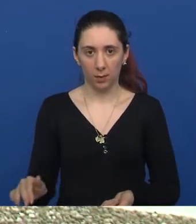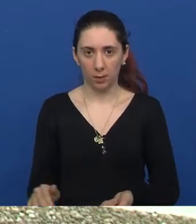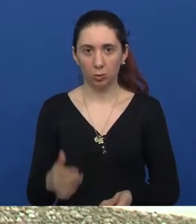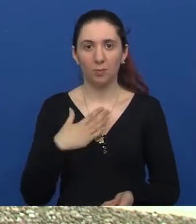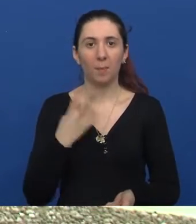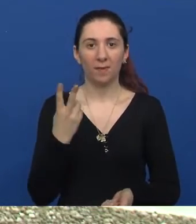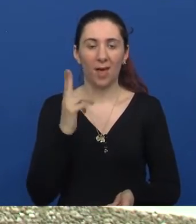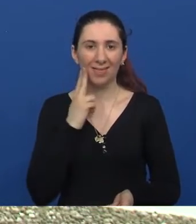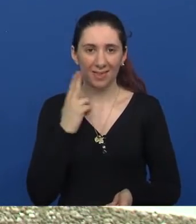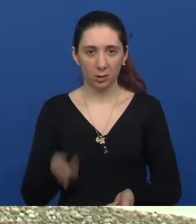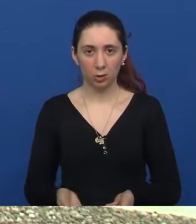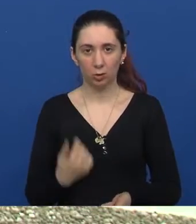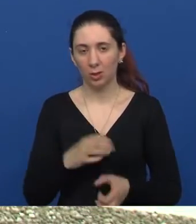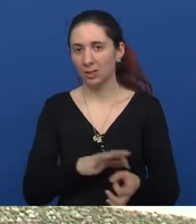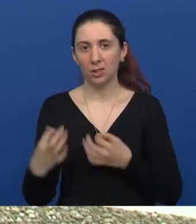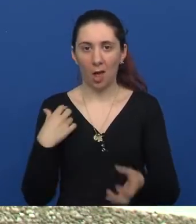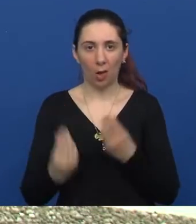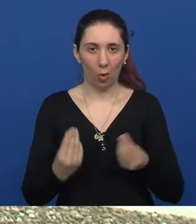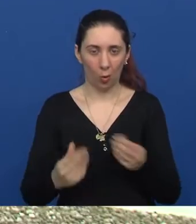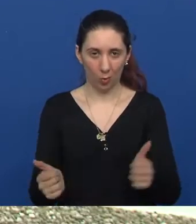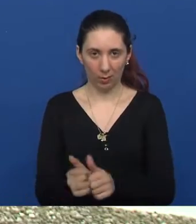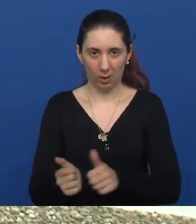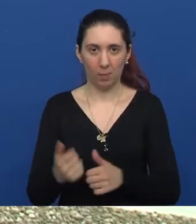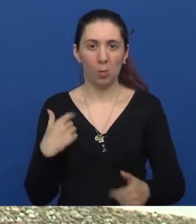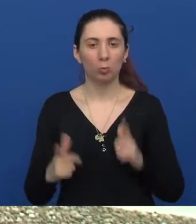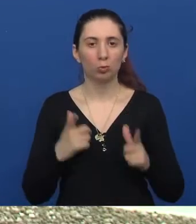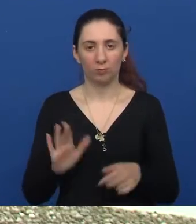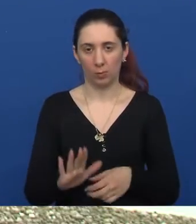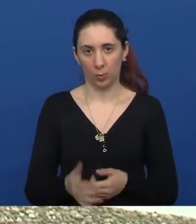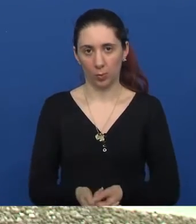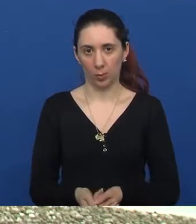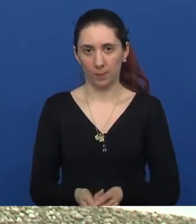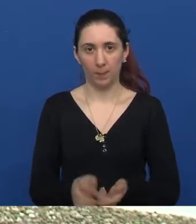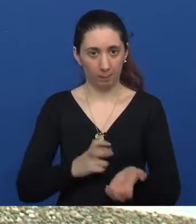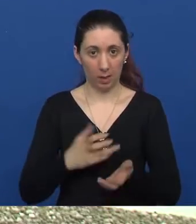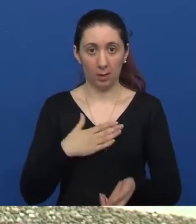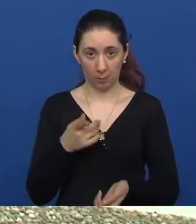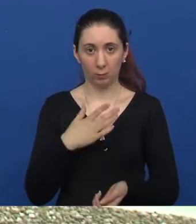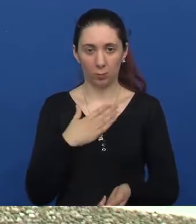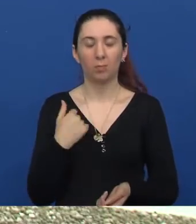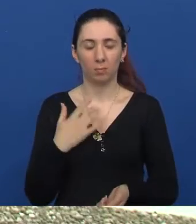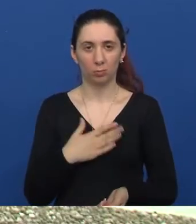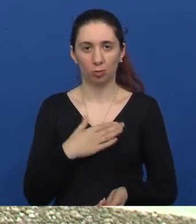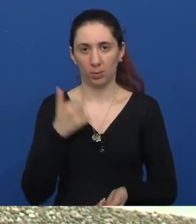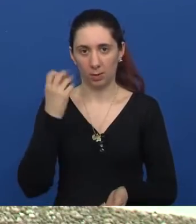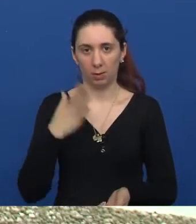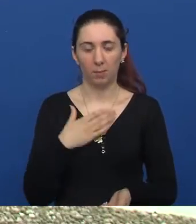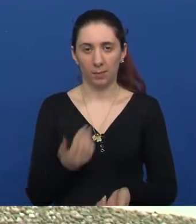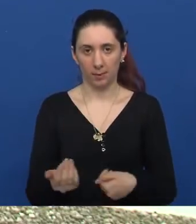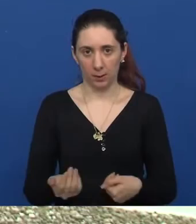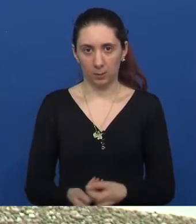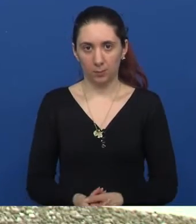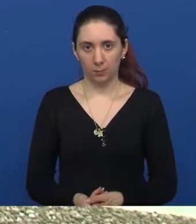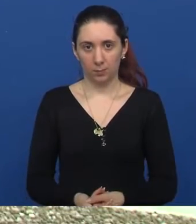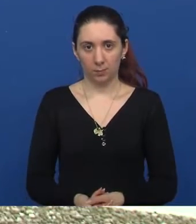imam dva nečaka, non stop se igram s njima i baš uživam u tom. Planiraš nijemati svoje djece? Planiram. U neko